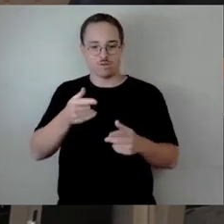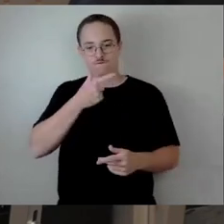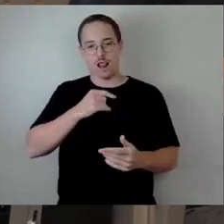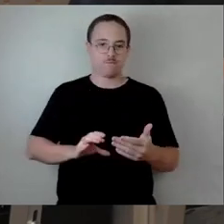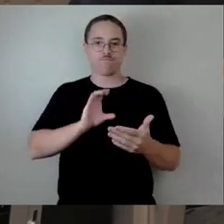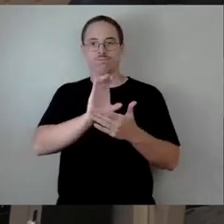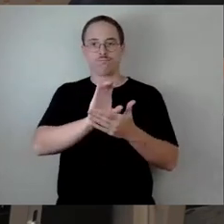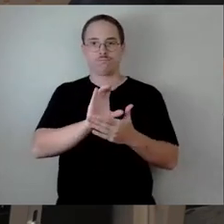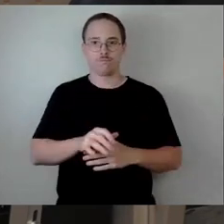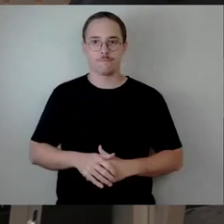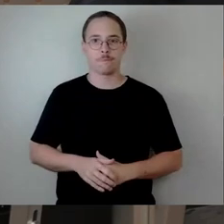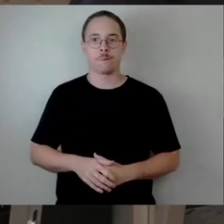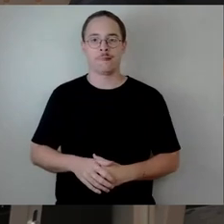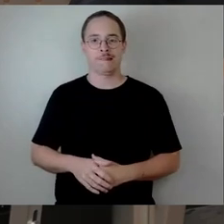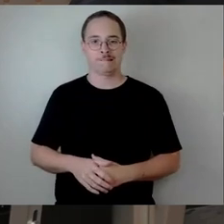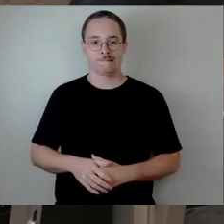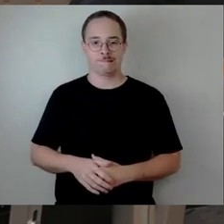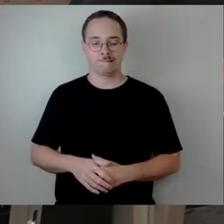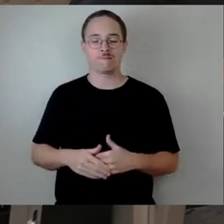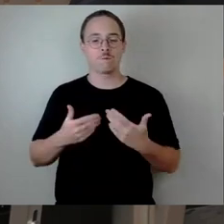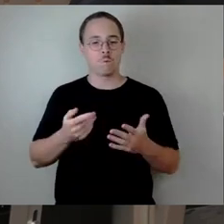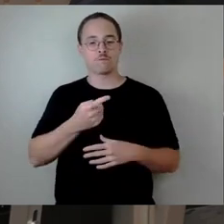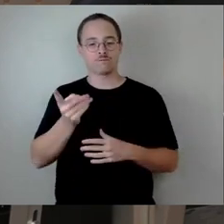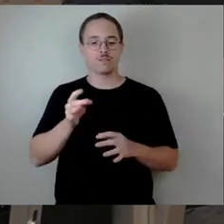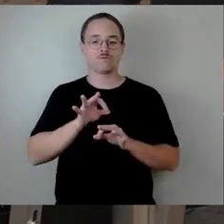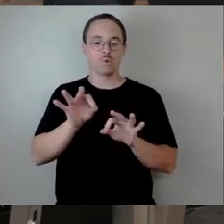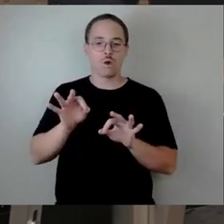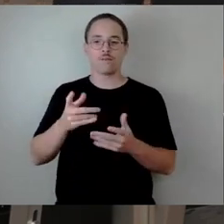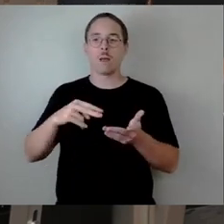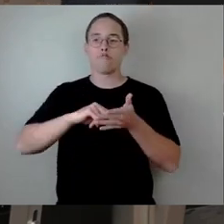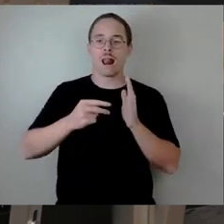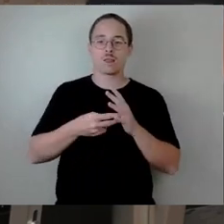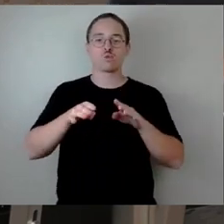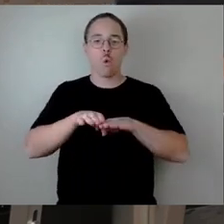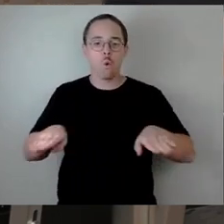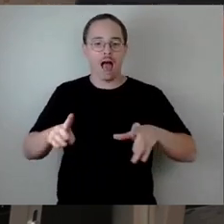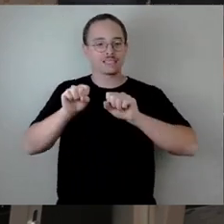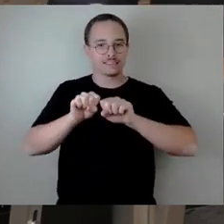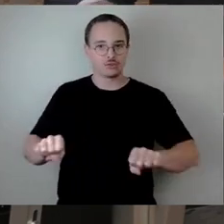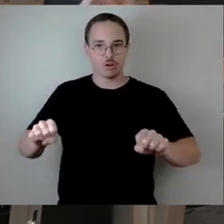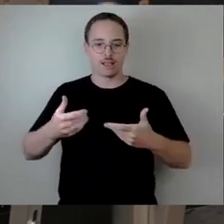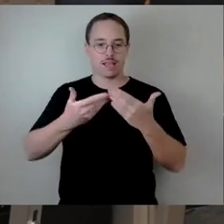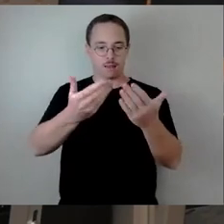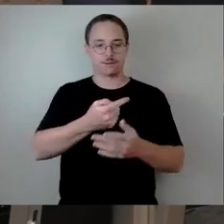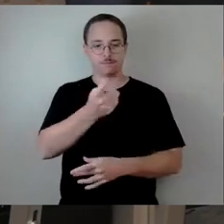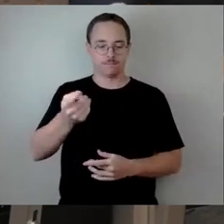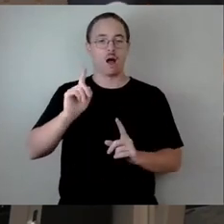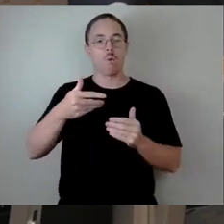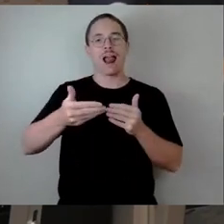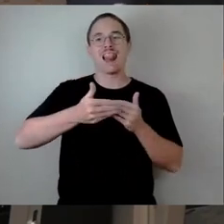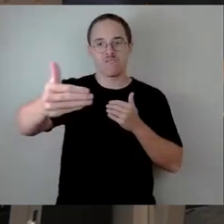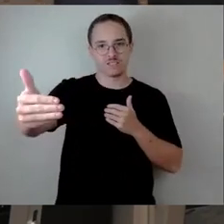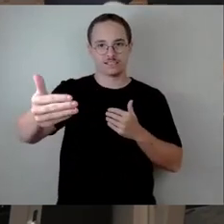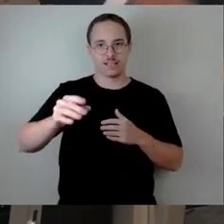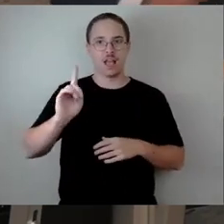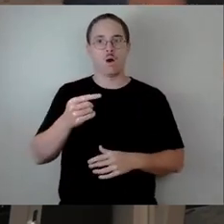Planungsgrundlage, eine Planungssicherheit bieten, damit sie dort langfristig auch planen können und dem